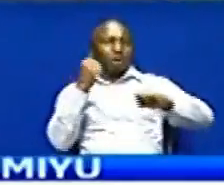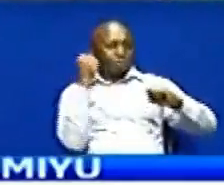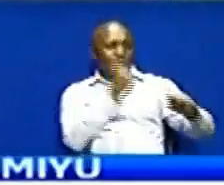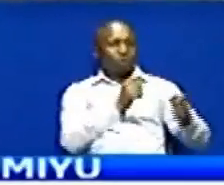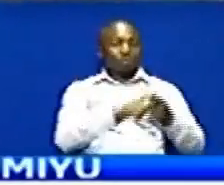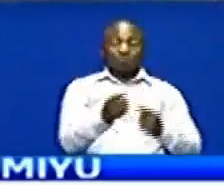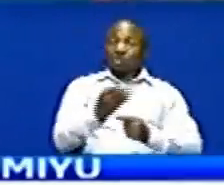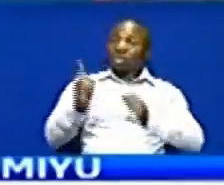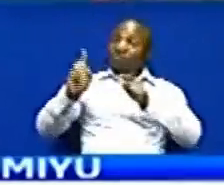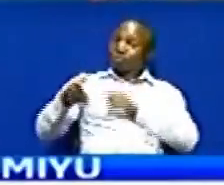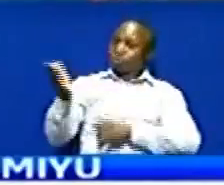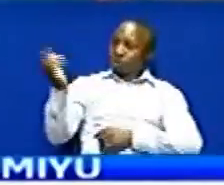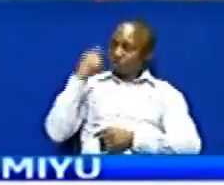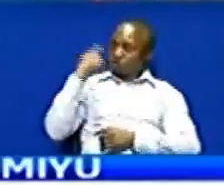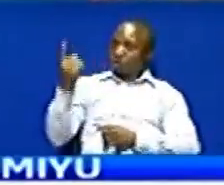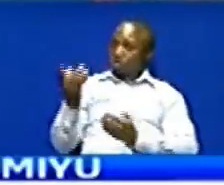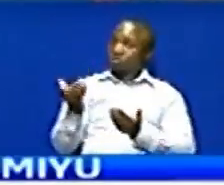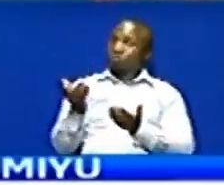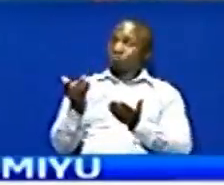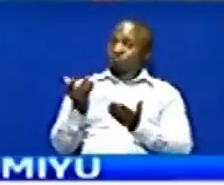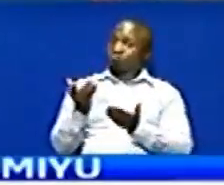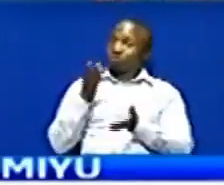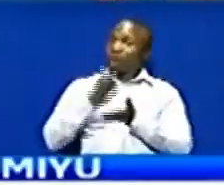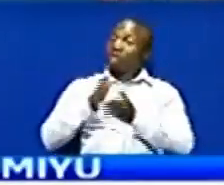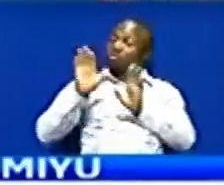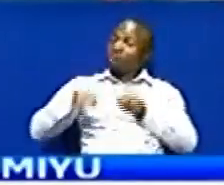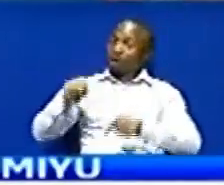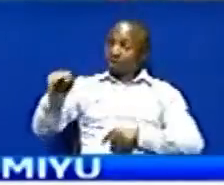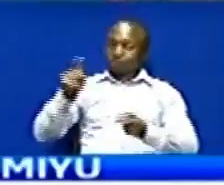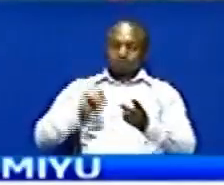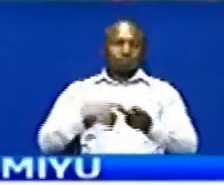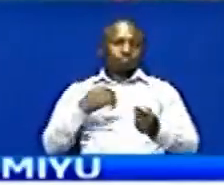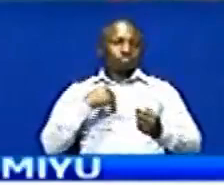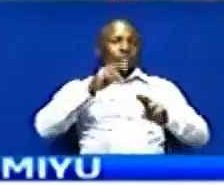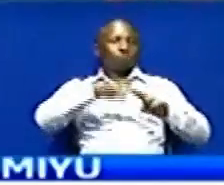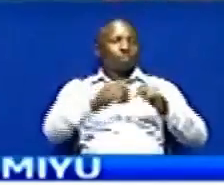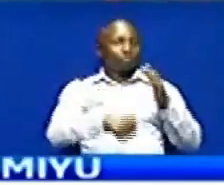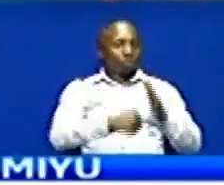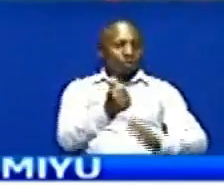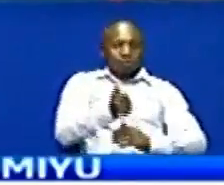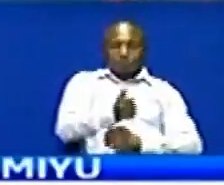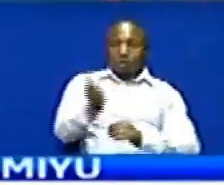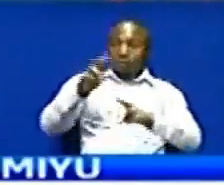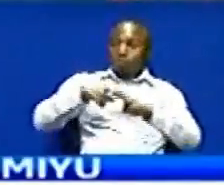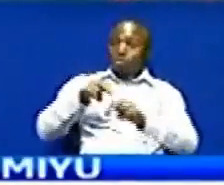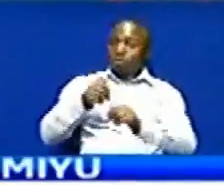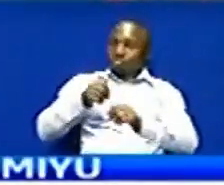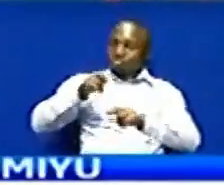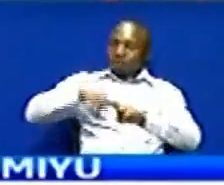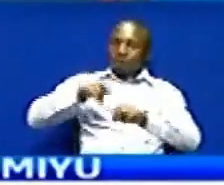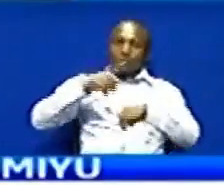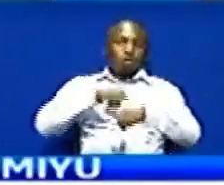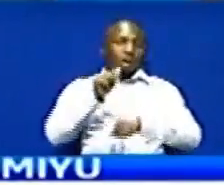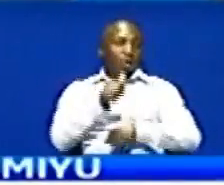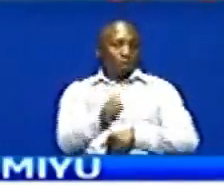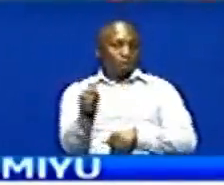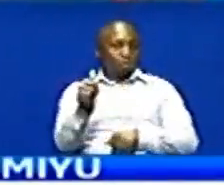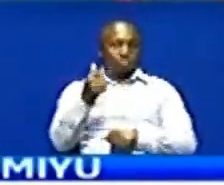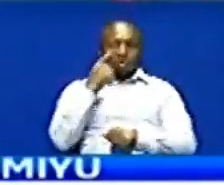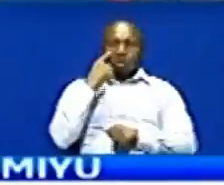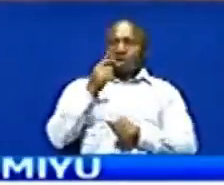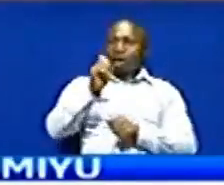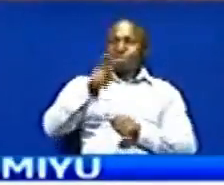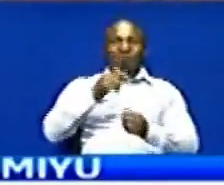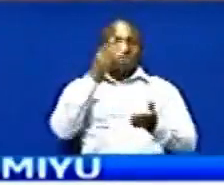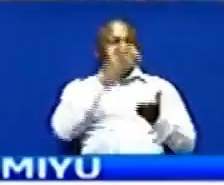vina sitahiri kubaki hivi Mitakana uongozi Mita mutakawa uchangua Vile vitakave sitahiri kubaki